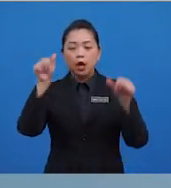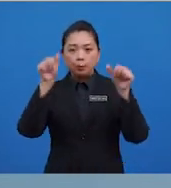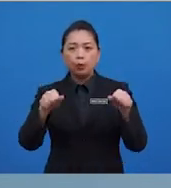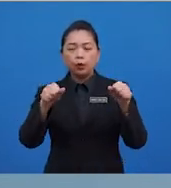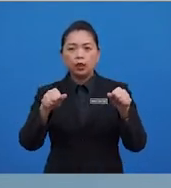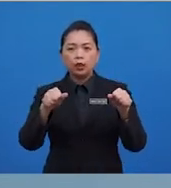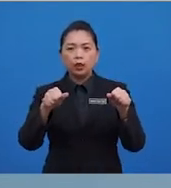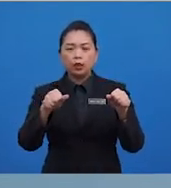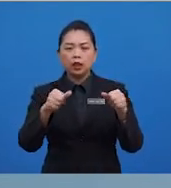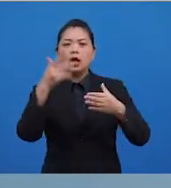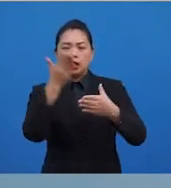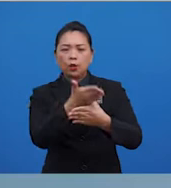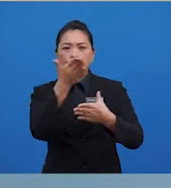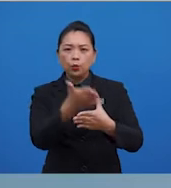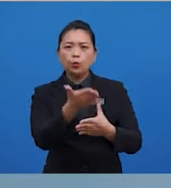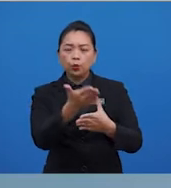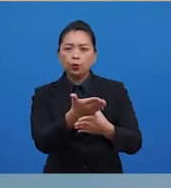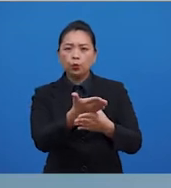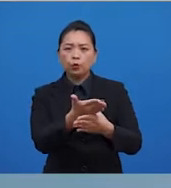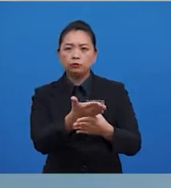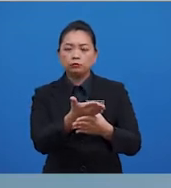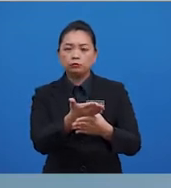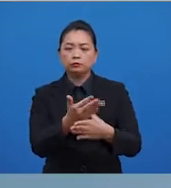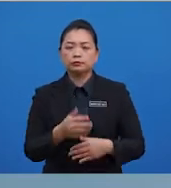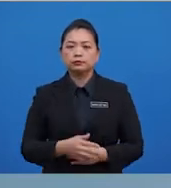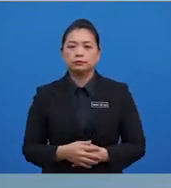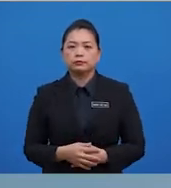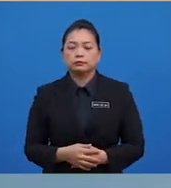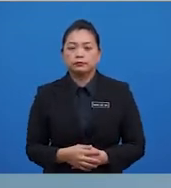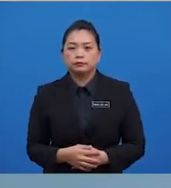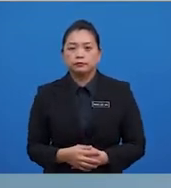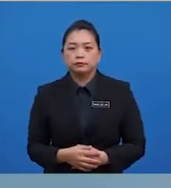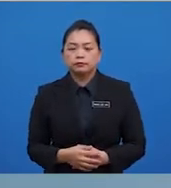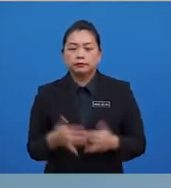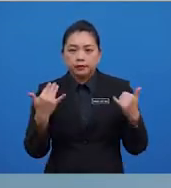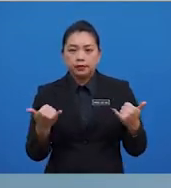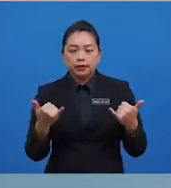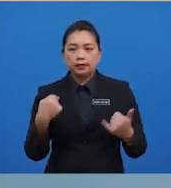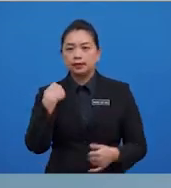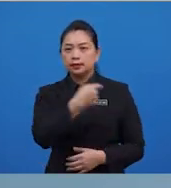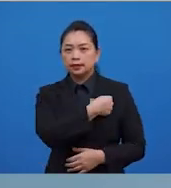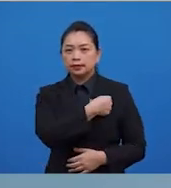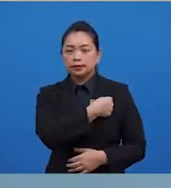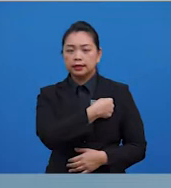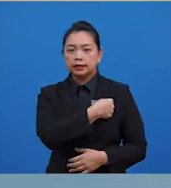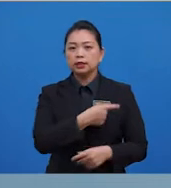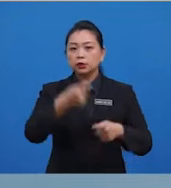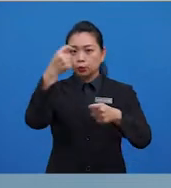mempengaruhi sukatan kecenderungan memusat, Marilah kita